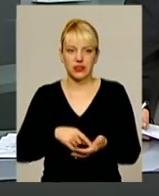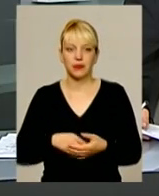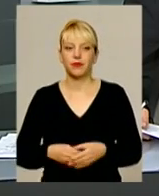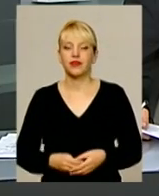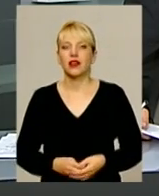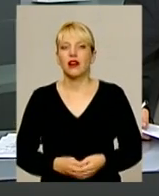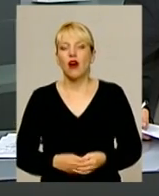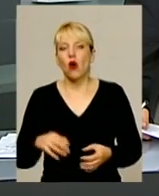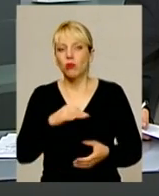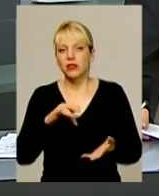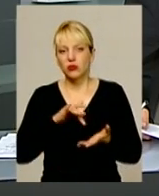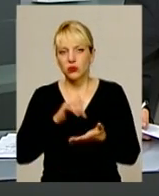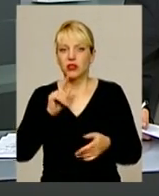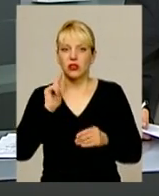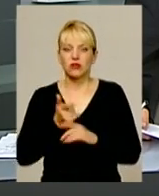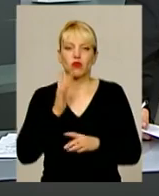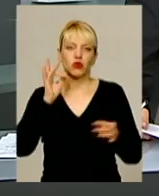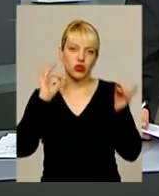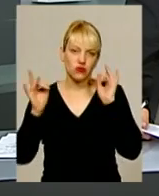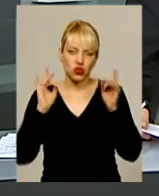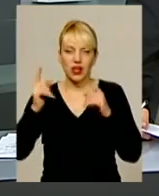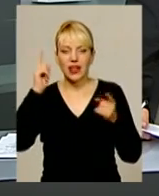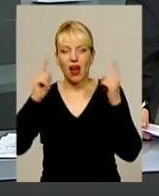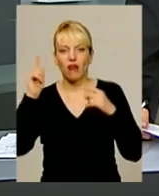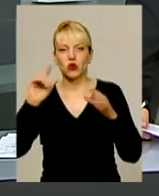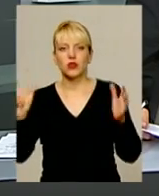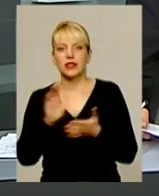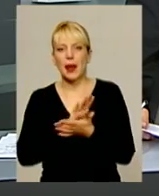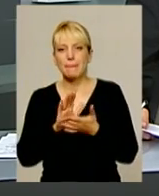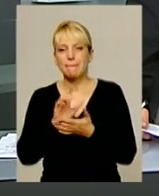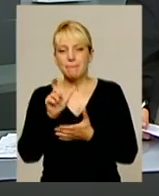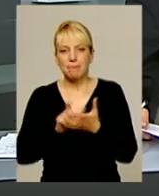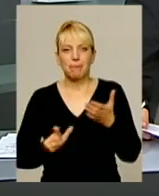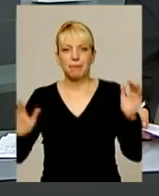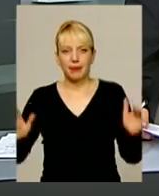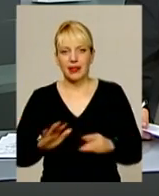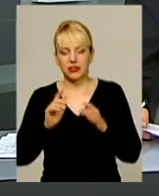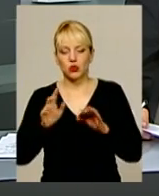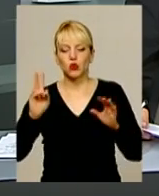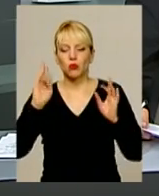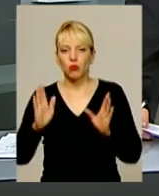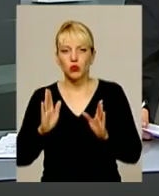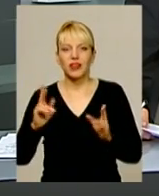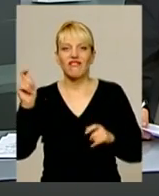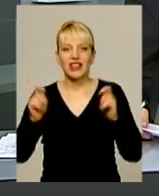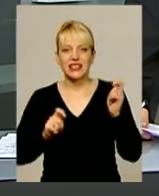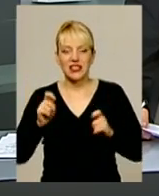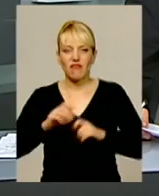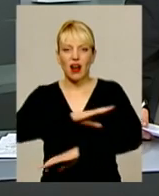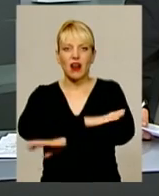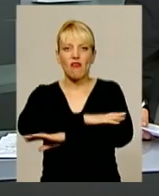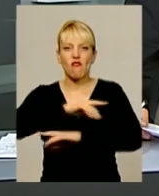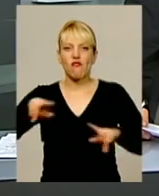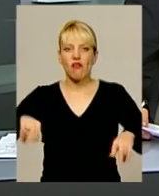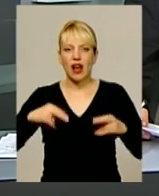В обласному центрі знову звучатиме авторська пісня. Тут вируватиме музичний фестиваль «Вальс Бостон». Конкурс започаткував